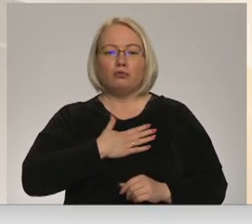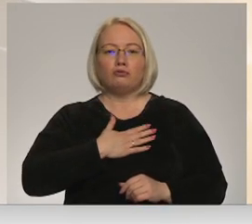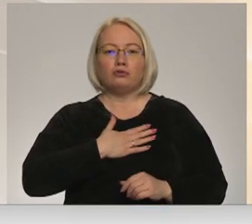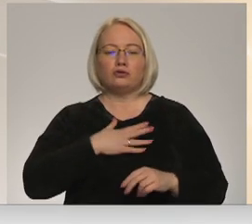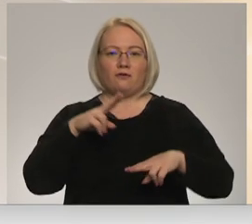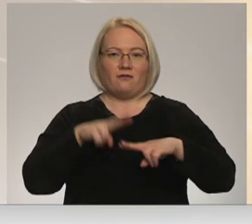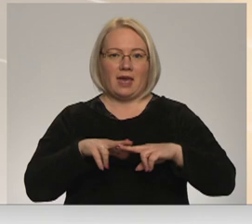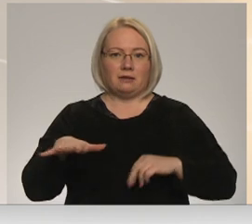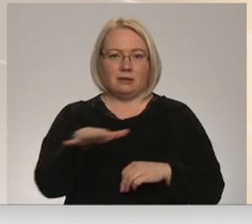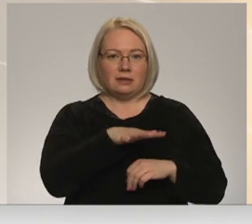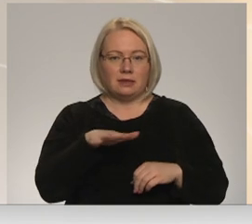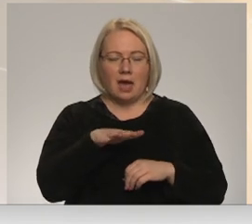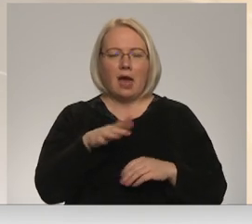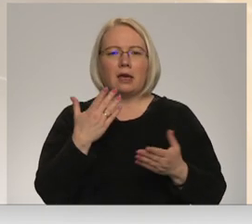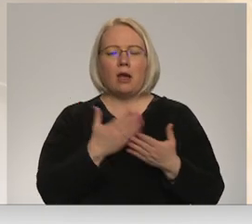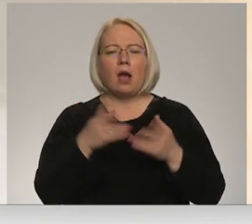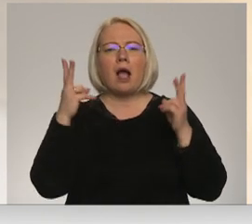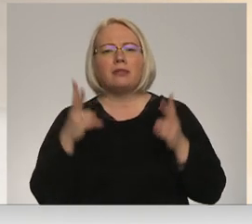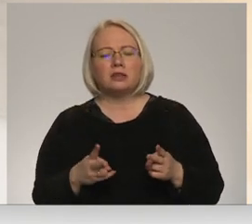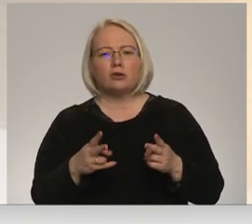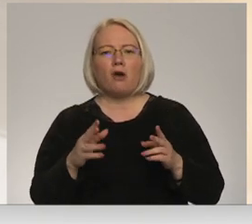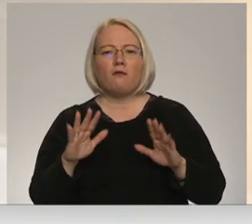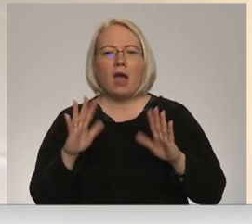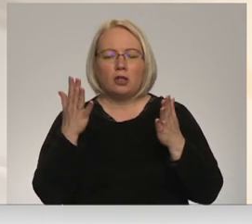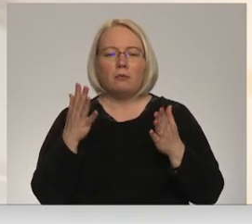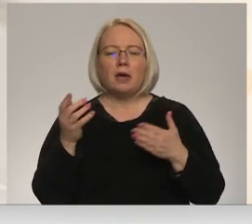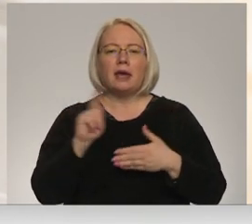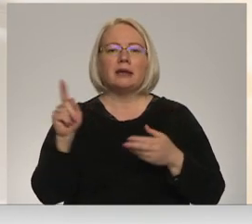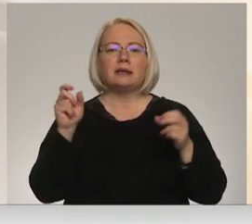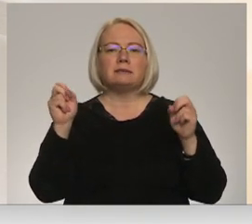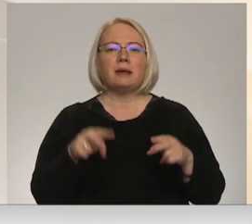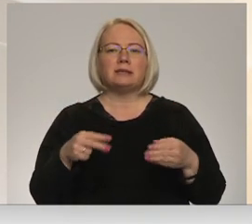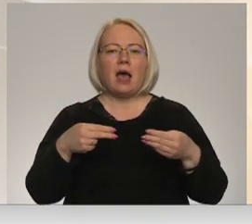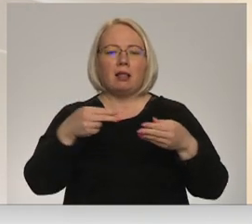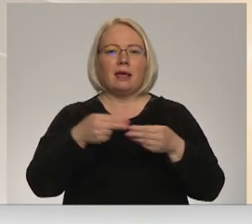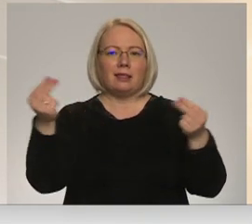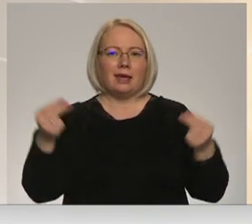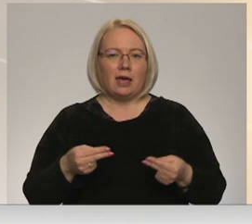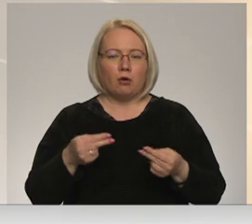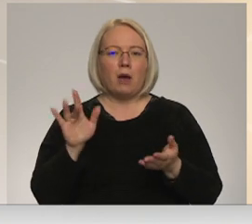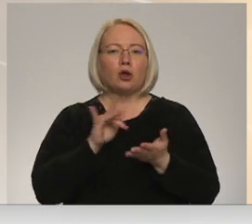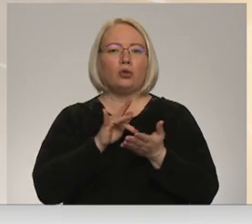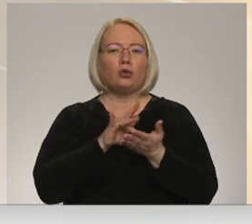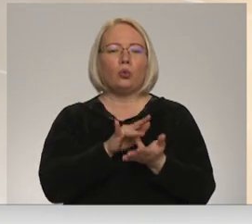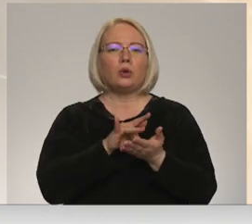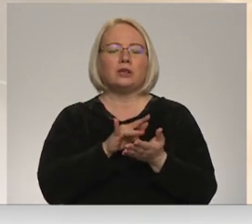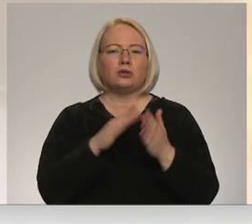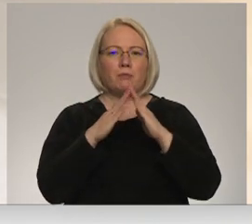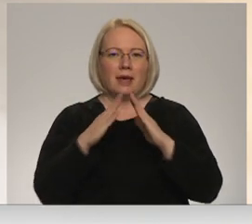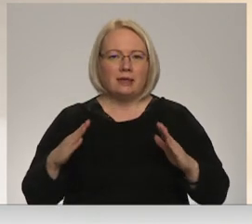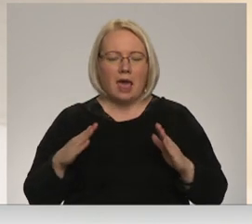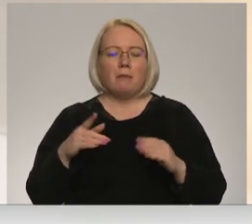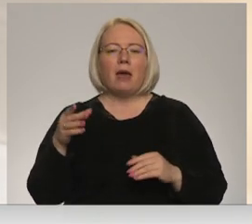līmeņa katastrofu gadījumiem ir noslēgta speciāla līgumi ar turistu mītnēm, kas izvieto un